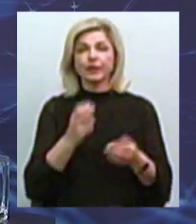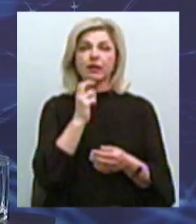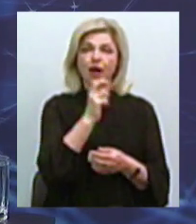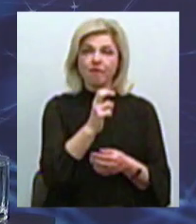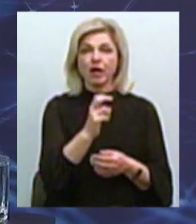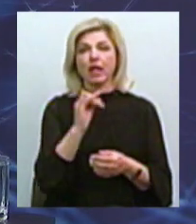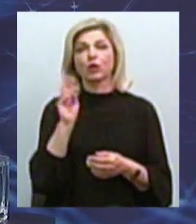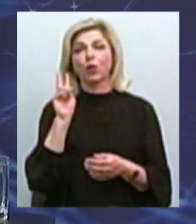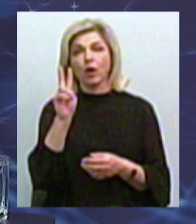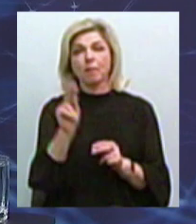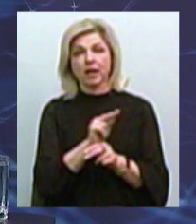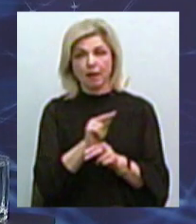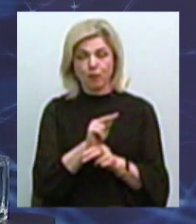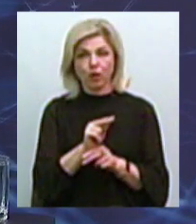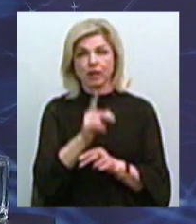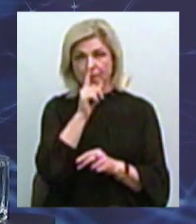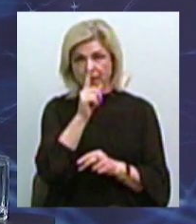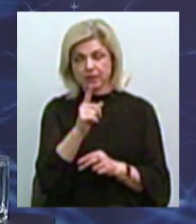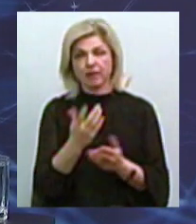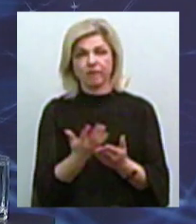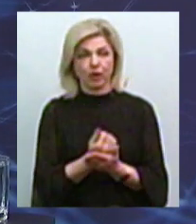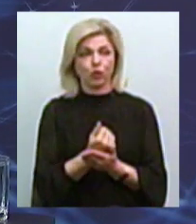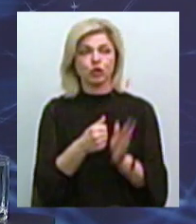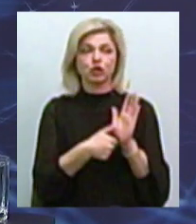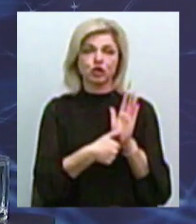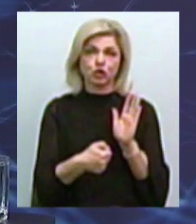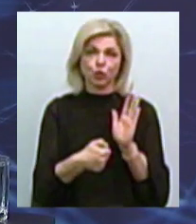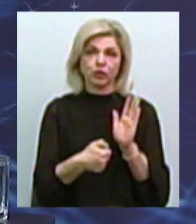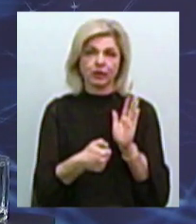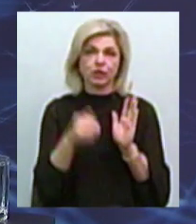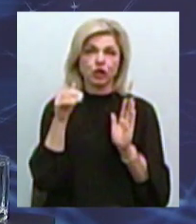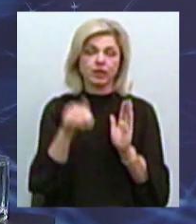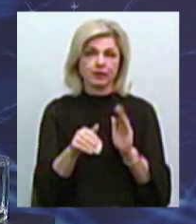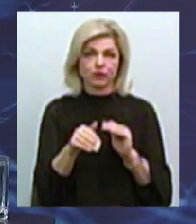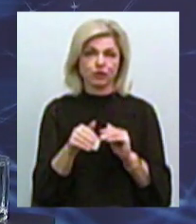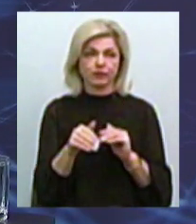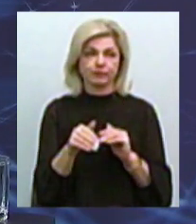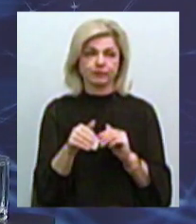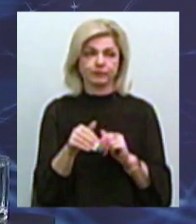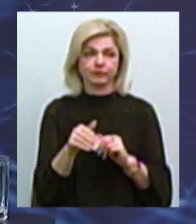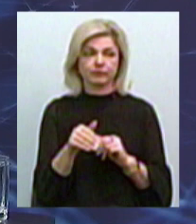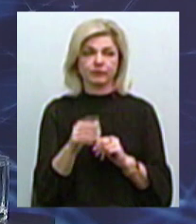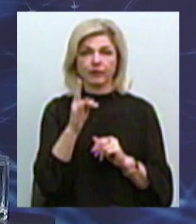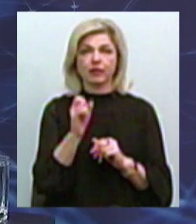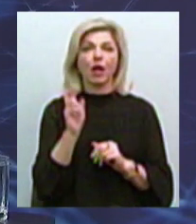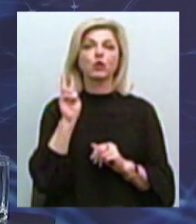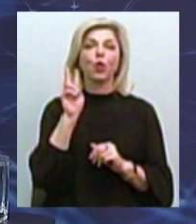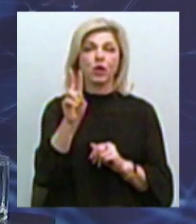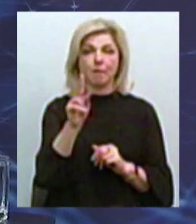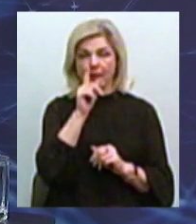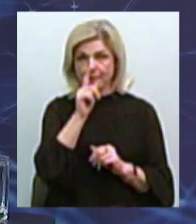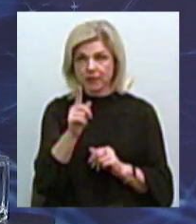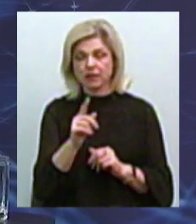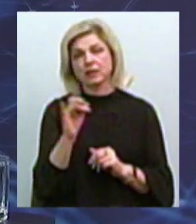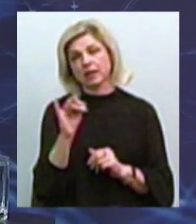і троллейбусів в год, в місяць, 600 тисяч на троллейбуси в місяць,